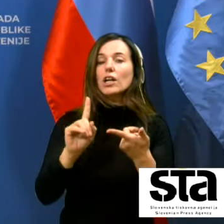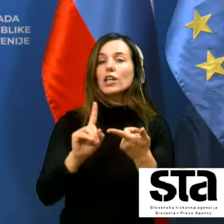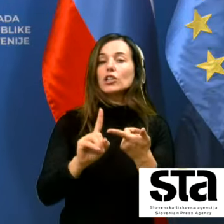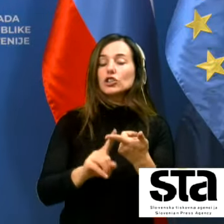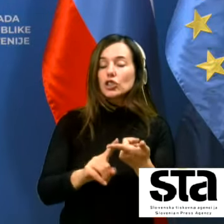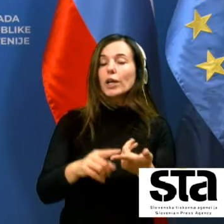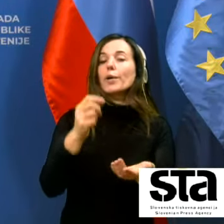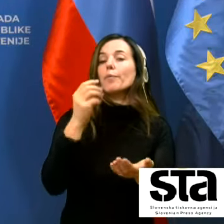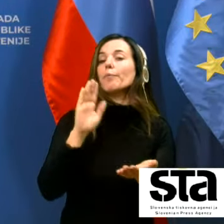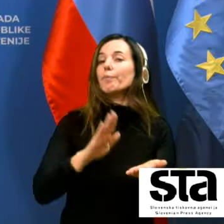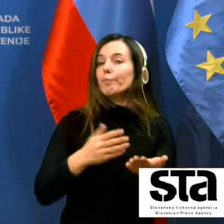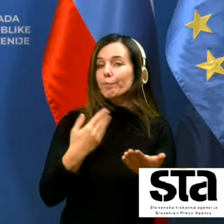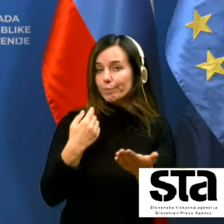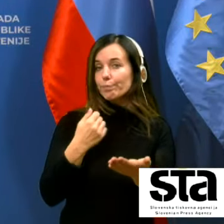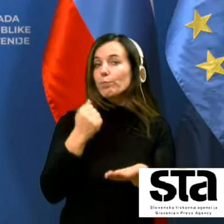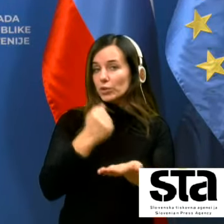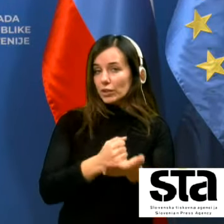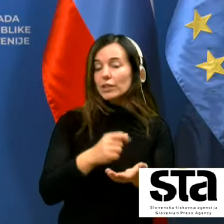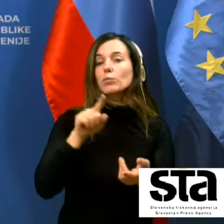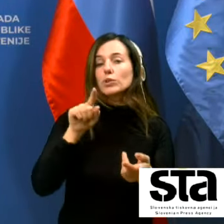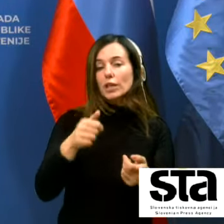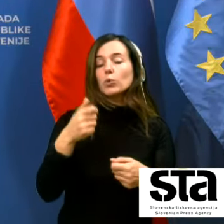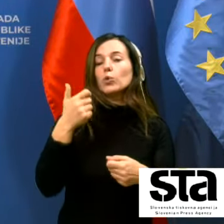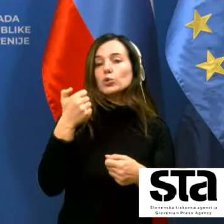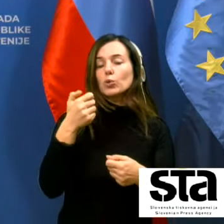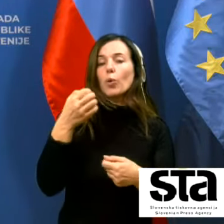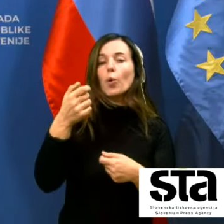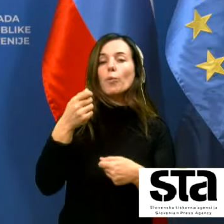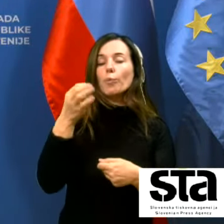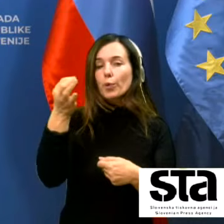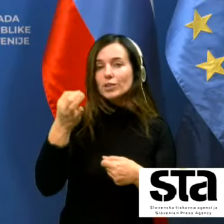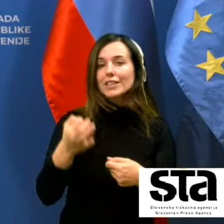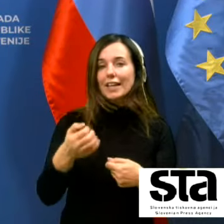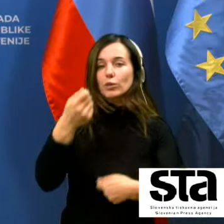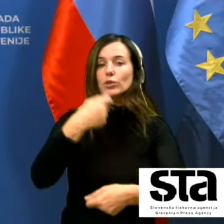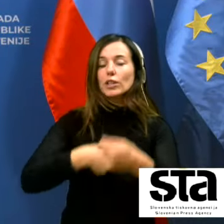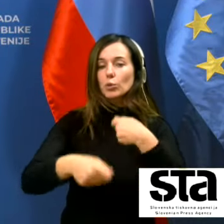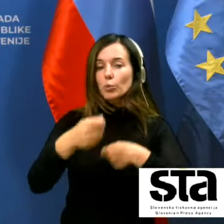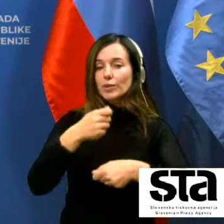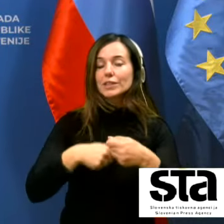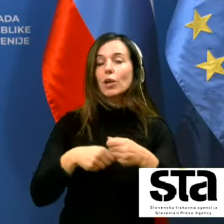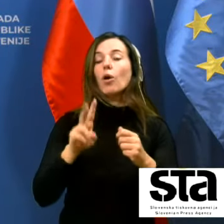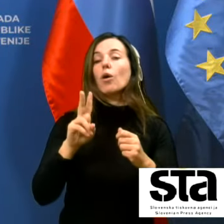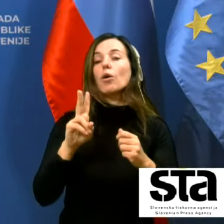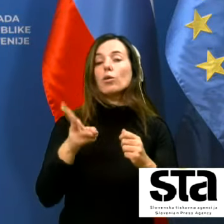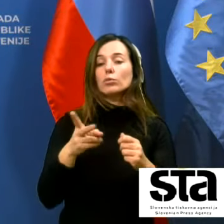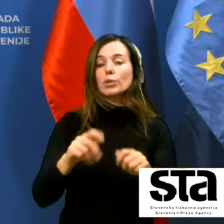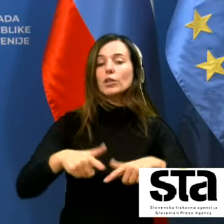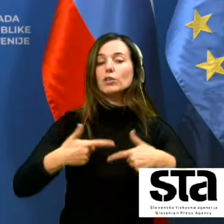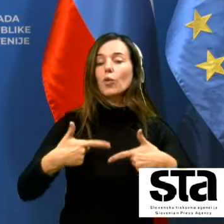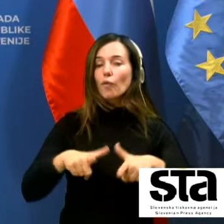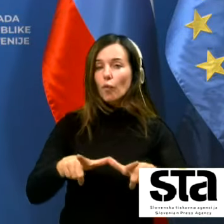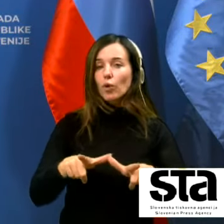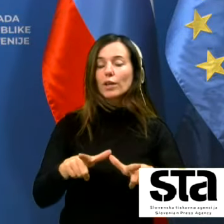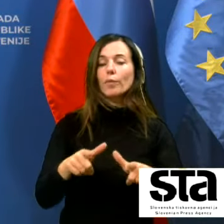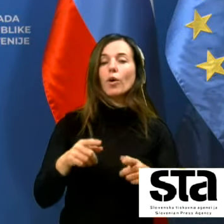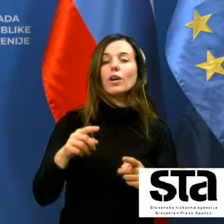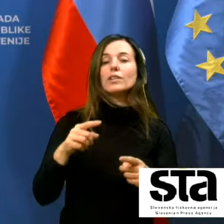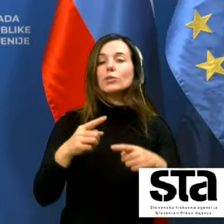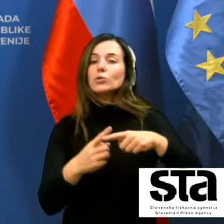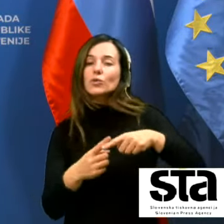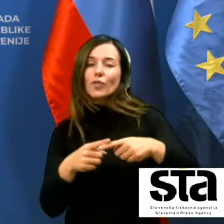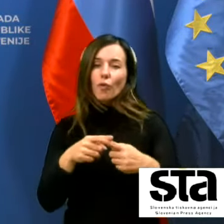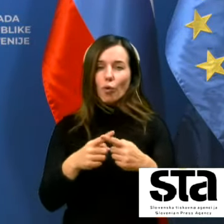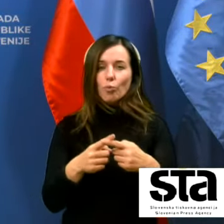priznamo 100% nadomestilo kot pa da sprožamo številne polemike in postopke ki so nesmiselni